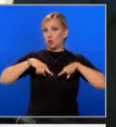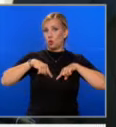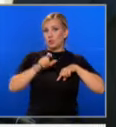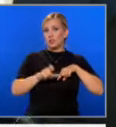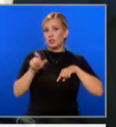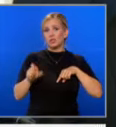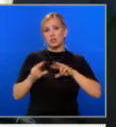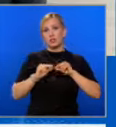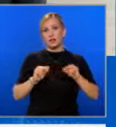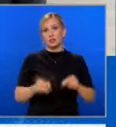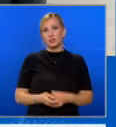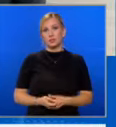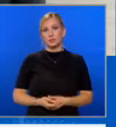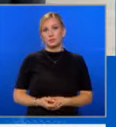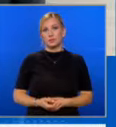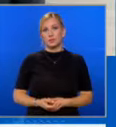произнесат.